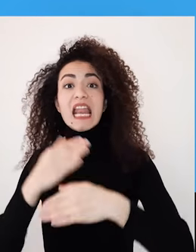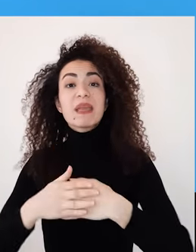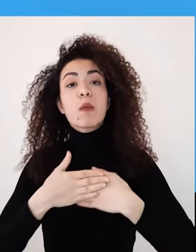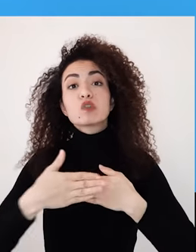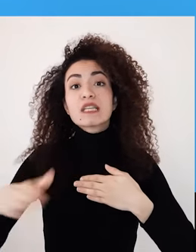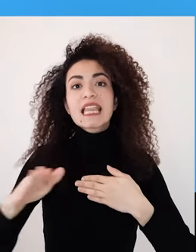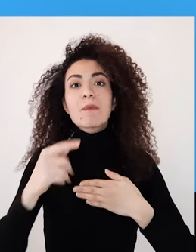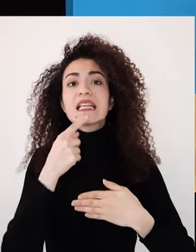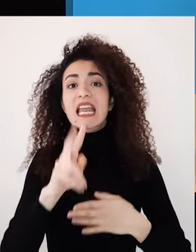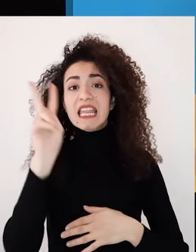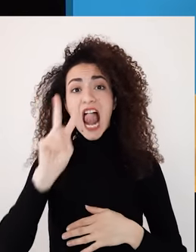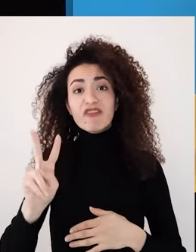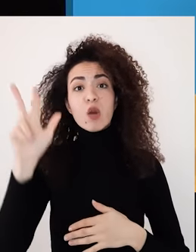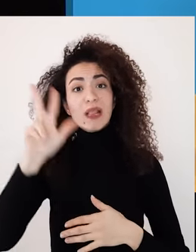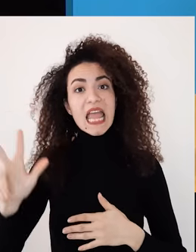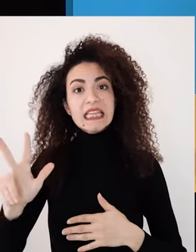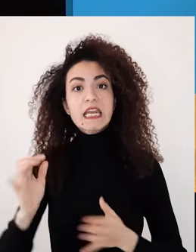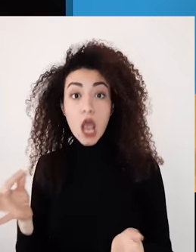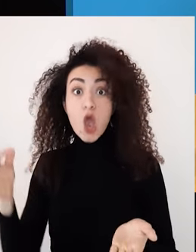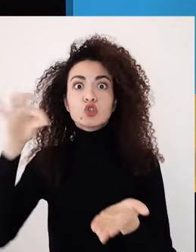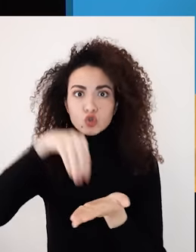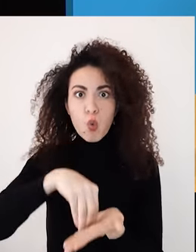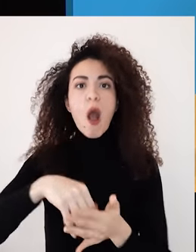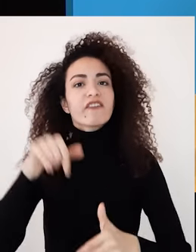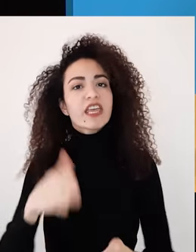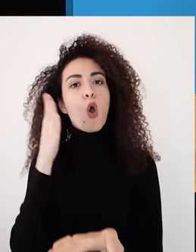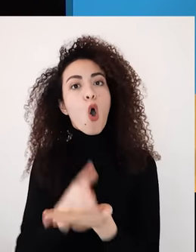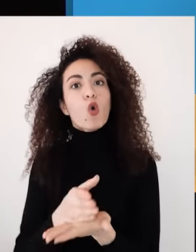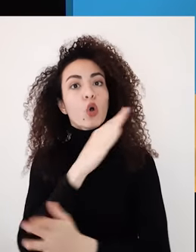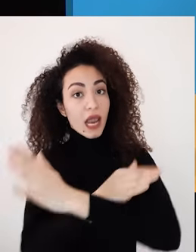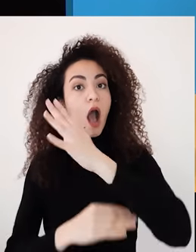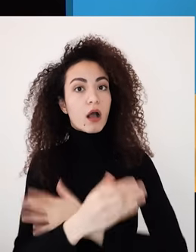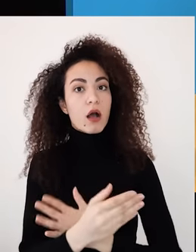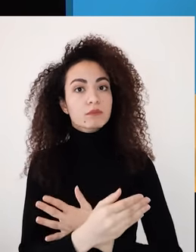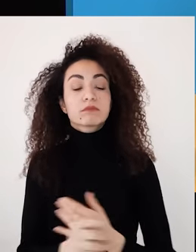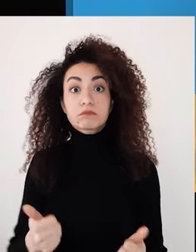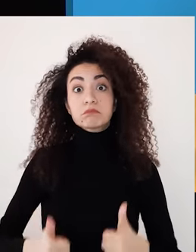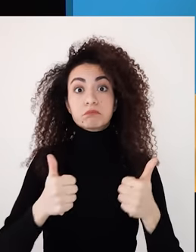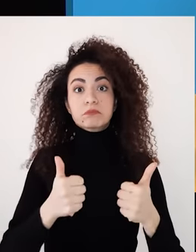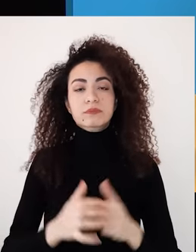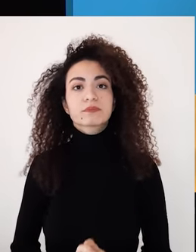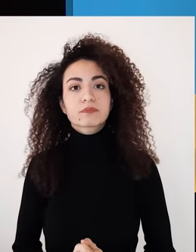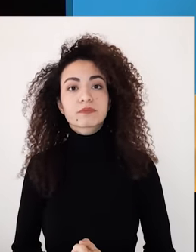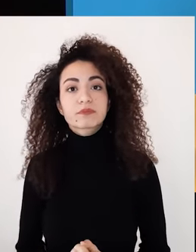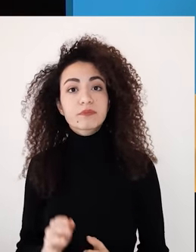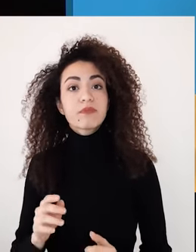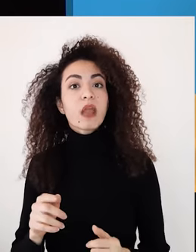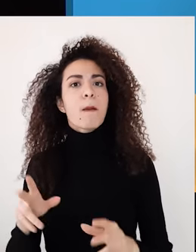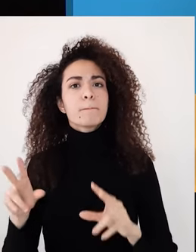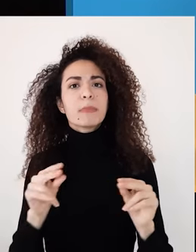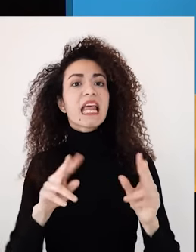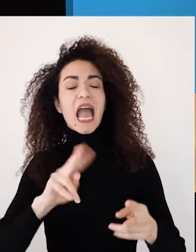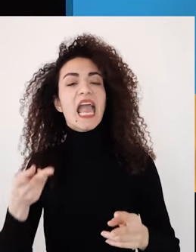2030 ثانياً تغيير بممارسات معينة فإذا كان هناك متجر تجاري كبير